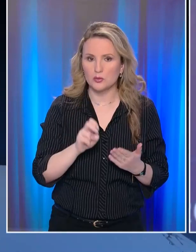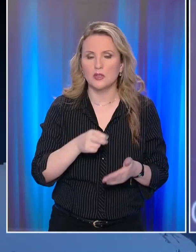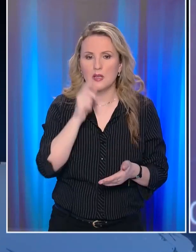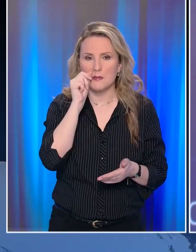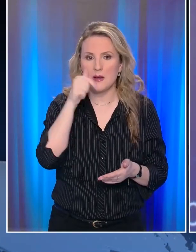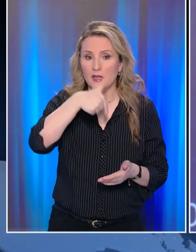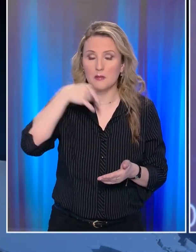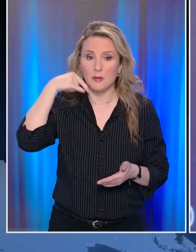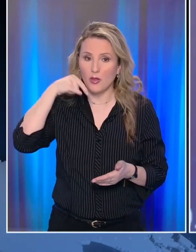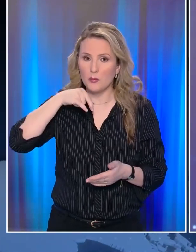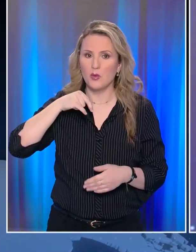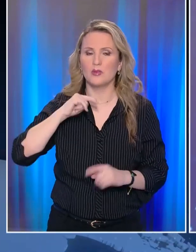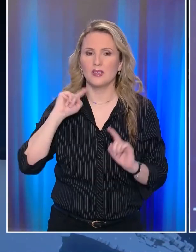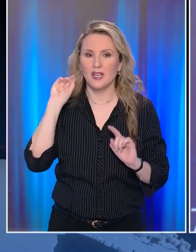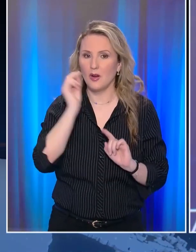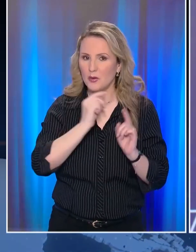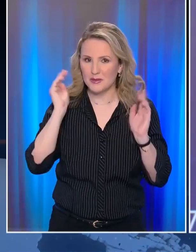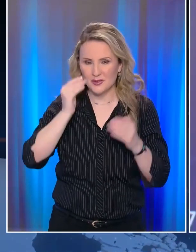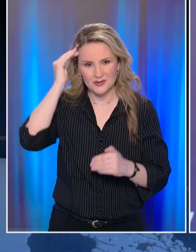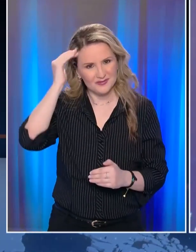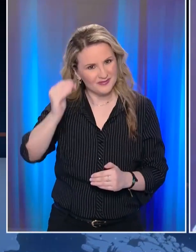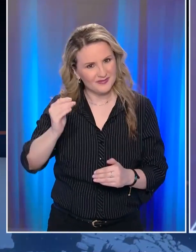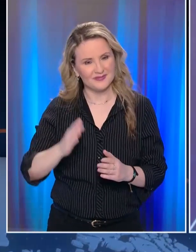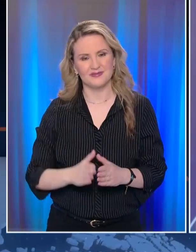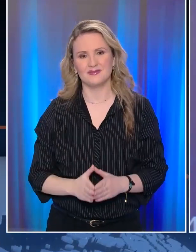Με το Γιάννη Παπαδόπουλο Καλό απόγευμα σε όλους